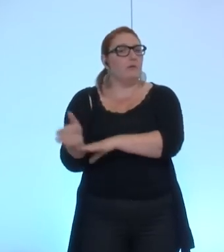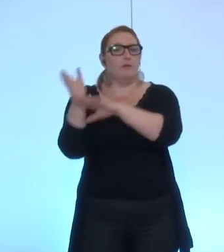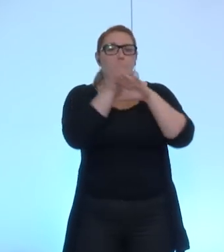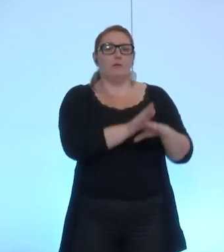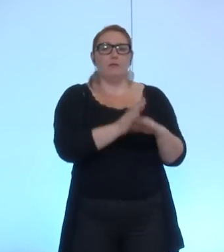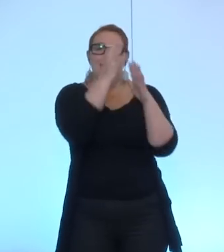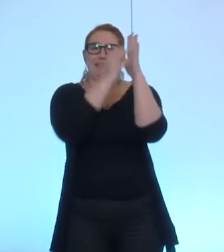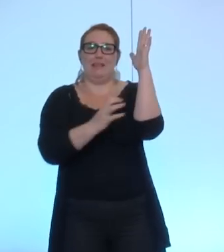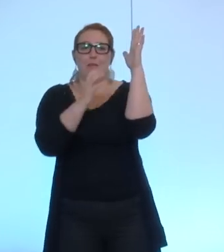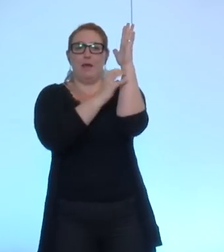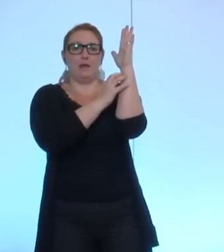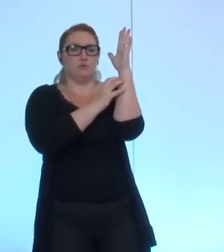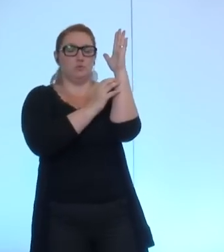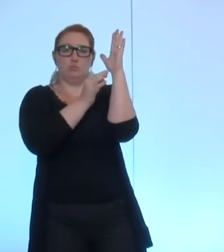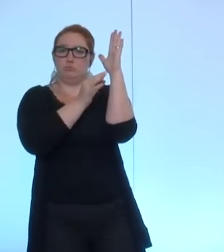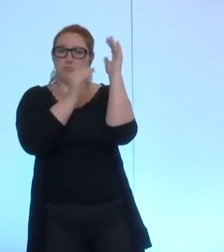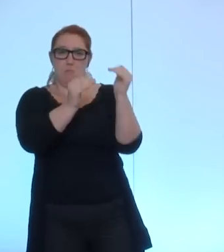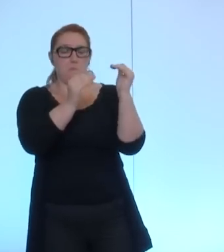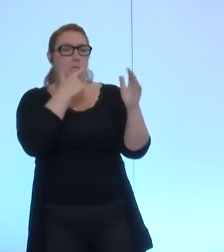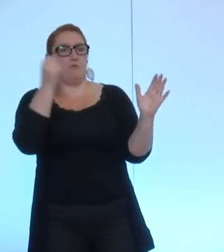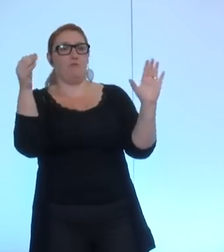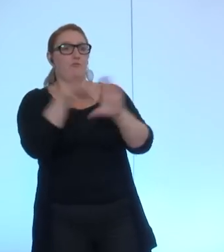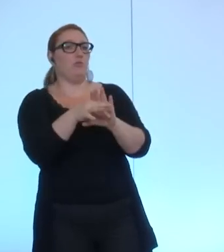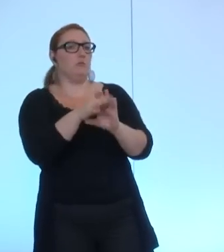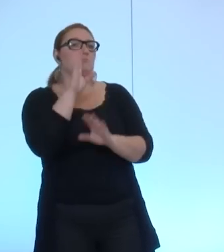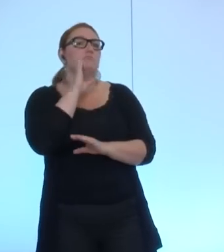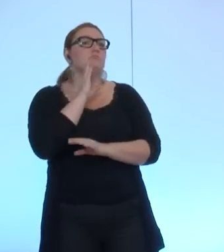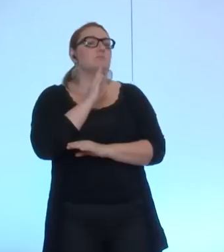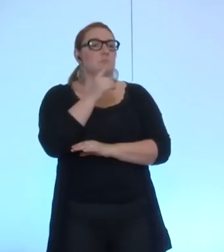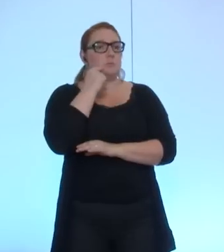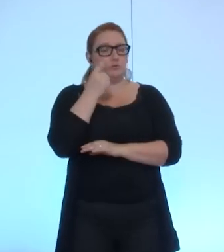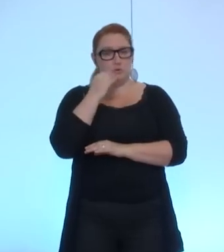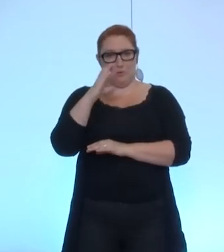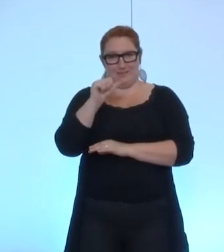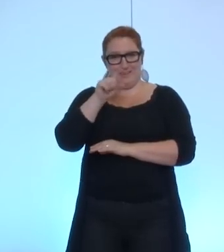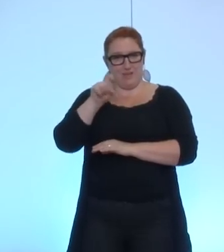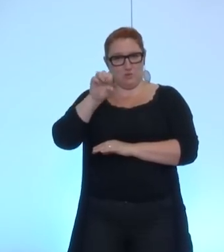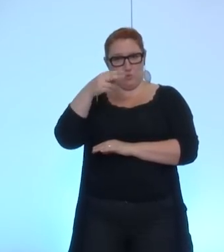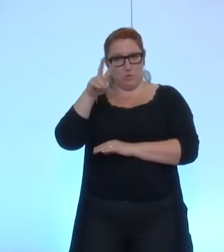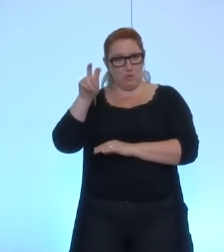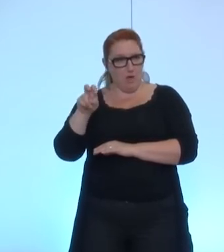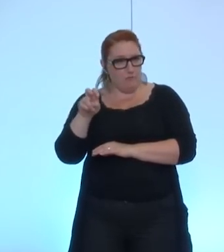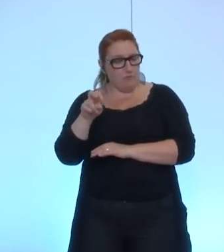modifiée une explication de vote monsieur Cazenave nous voudrions un vote un vote séparé